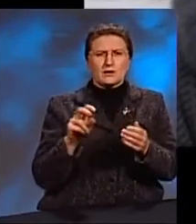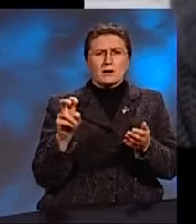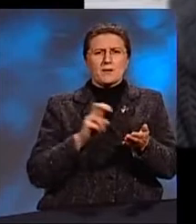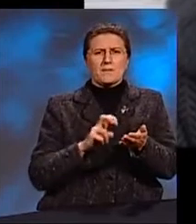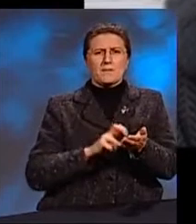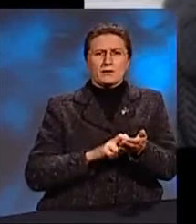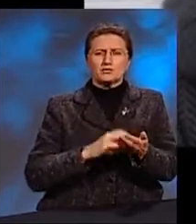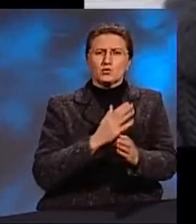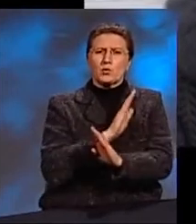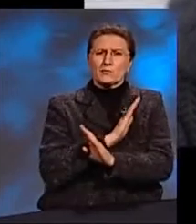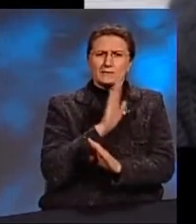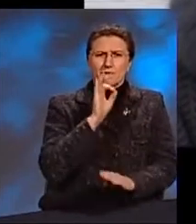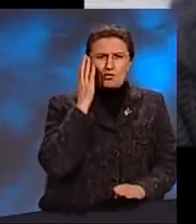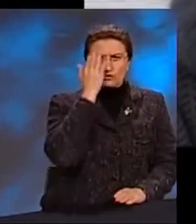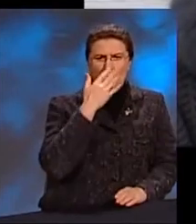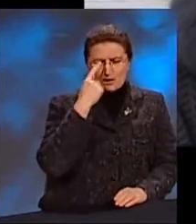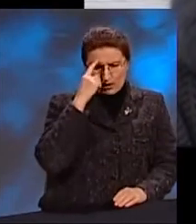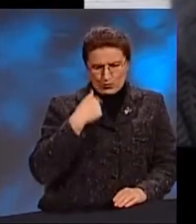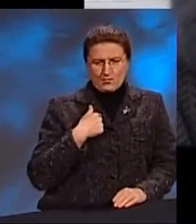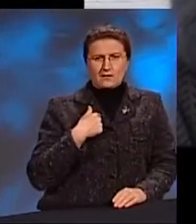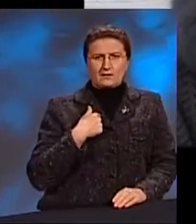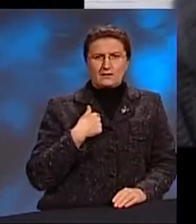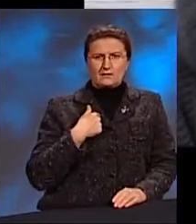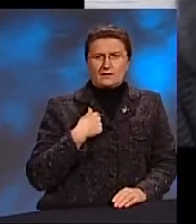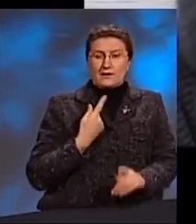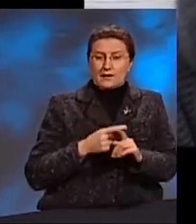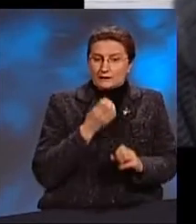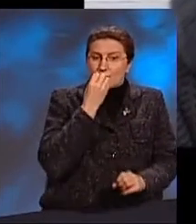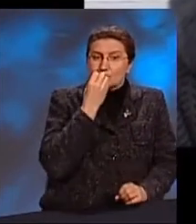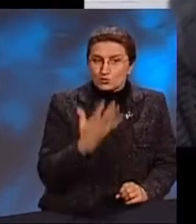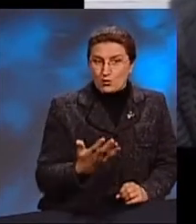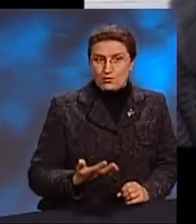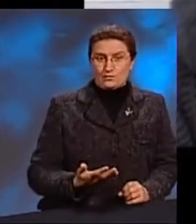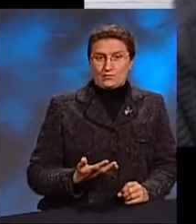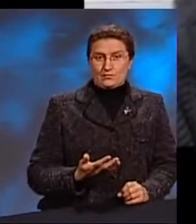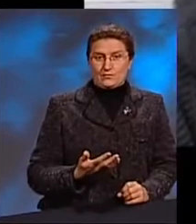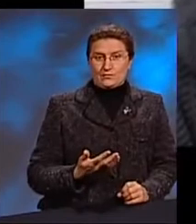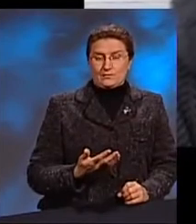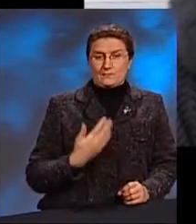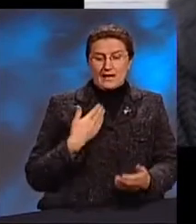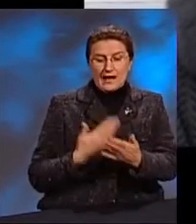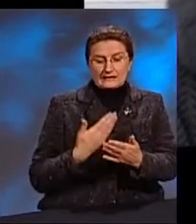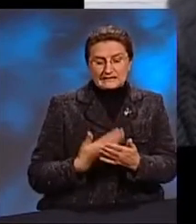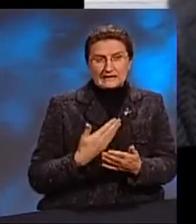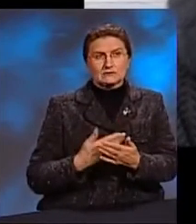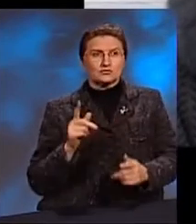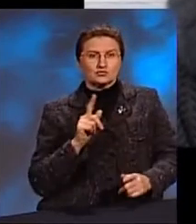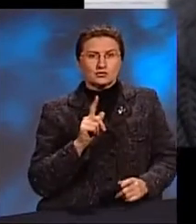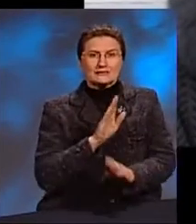умереть во сне. А я думала, так это же хорошо. Мне даже начинало казаться, что